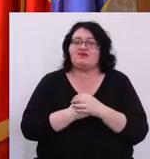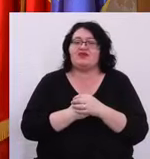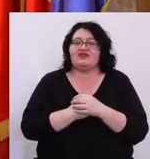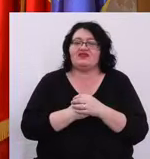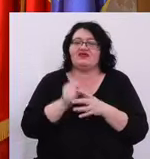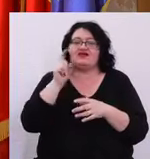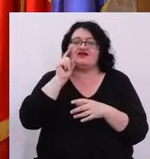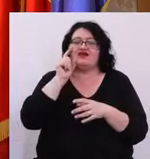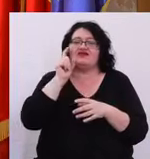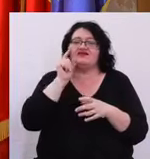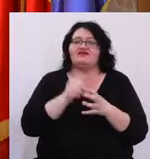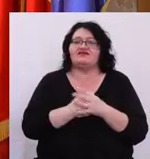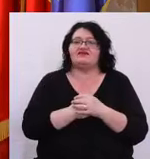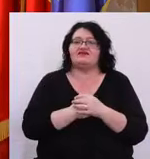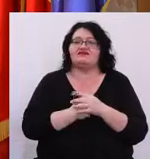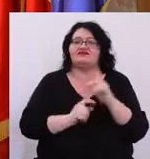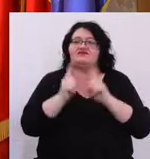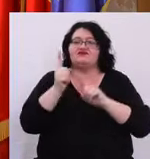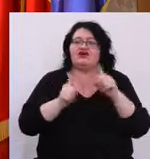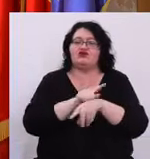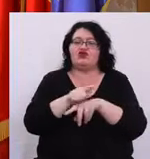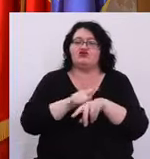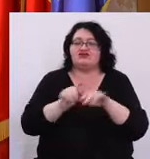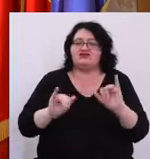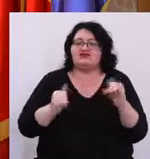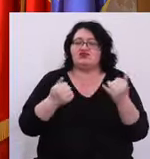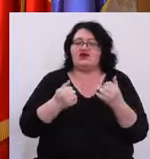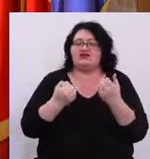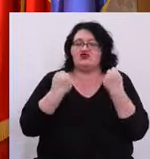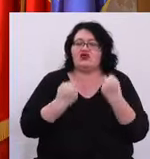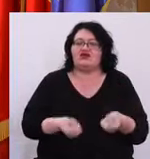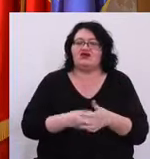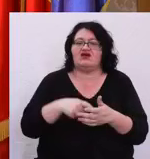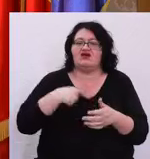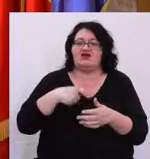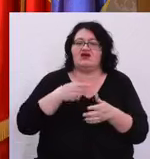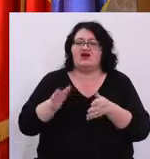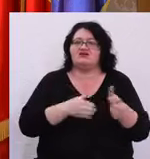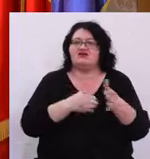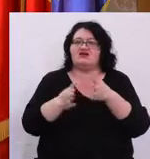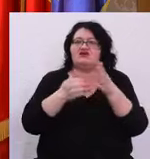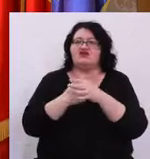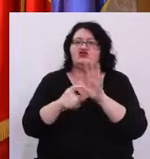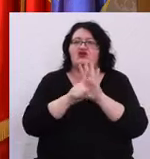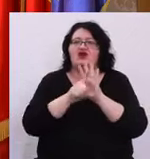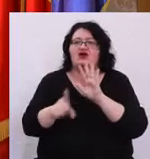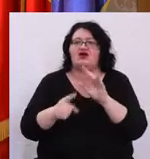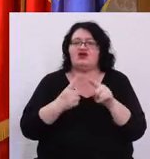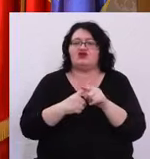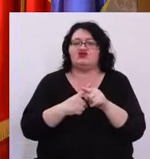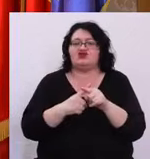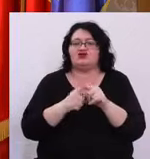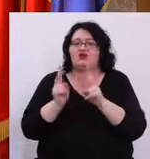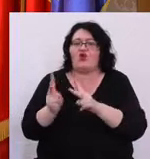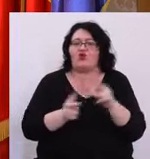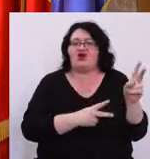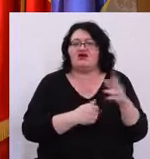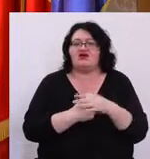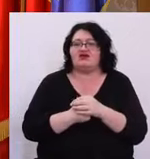Cred că chiar și în această situație extremă există căi și legale și legitime De a